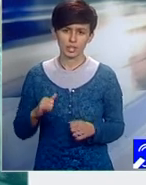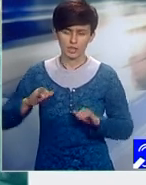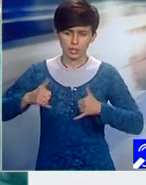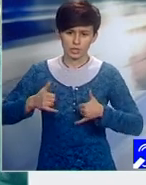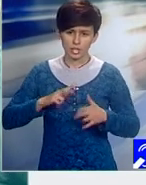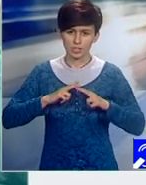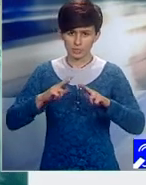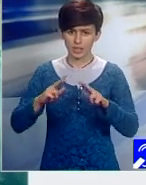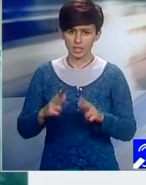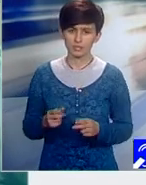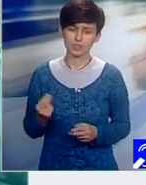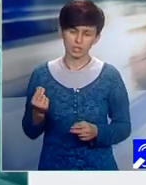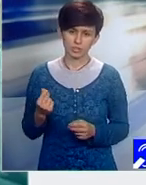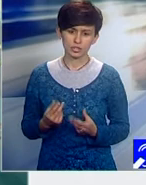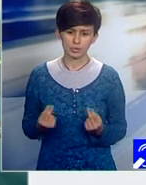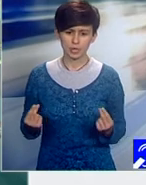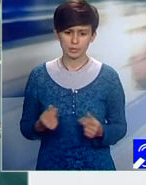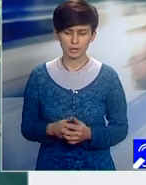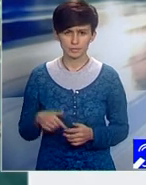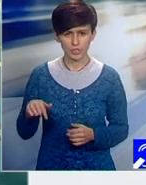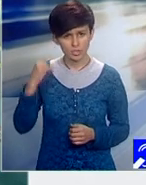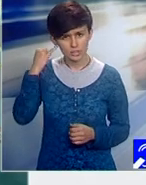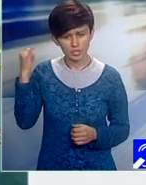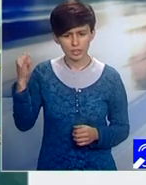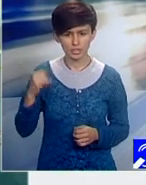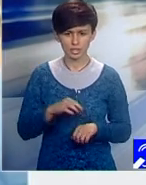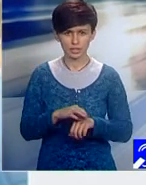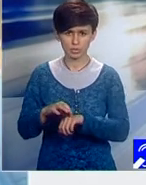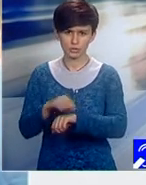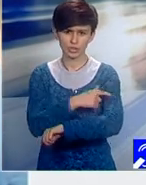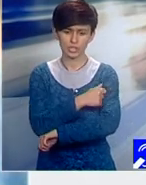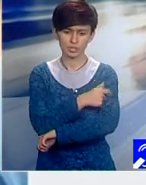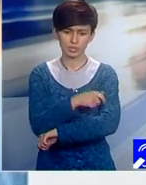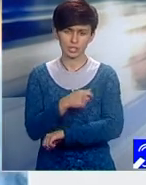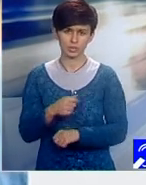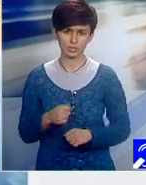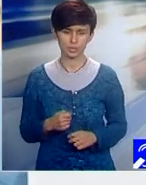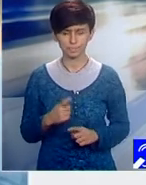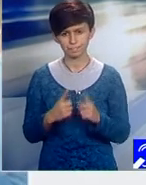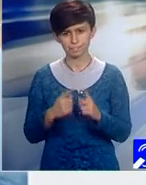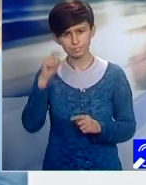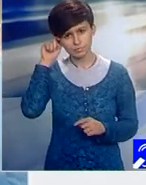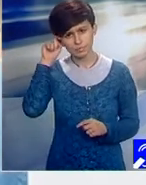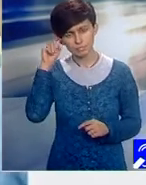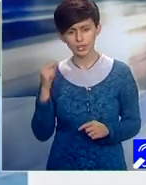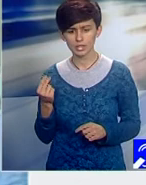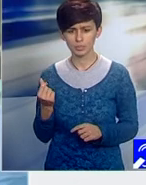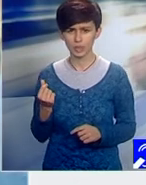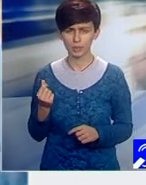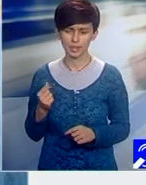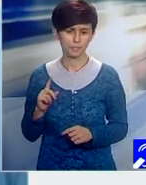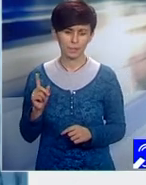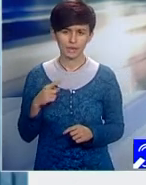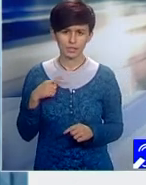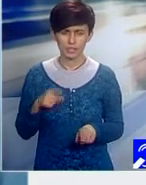Ori încă o dată, vă spun, noțiunea de conducerea a spitalului din punct de vedere financiar nu întotdeauna bate cu